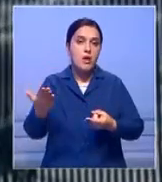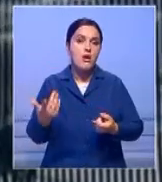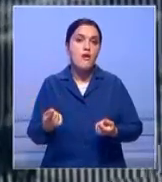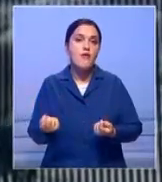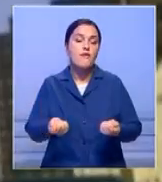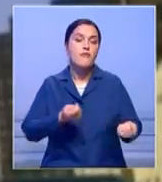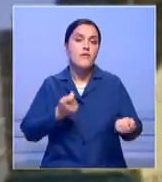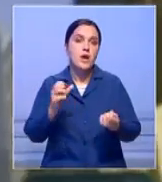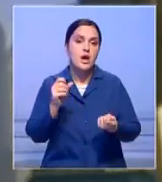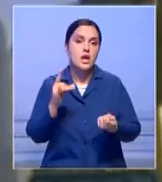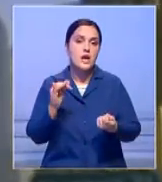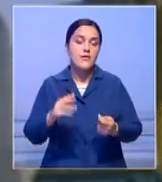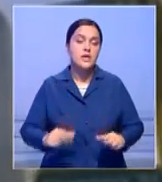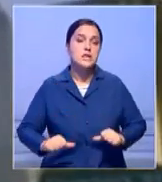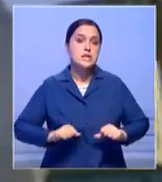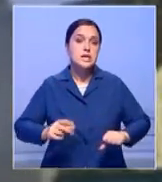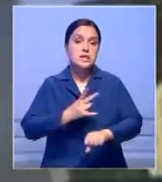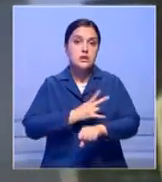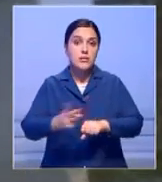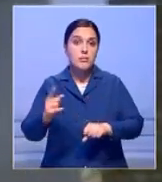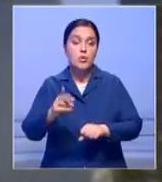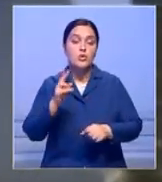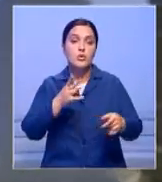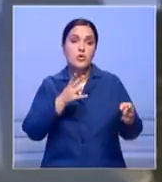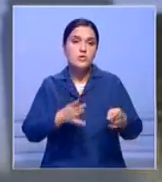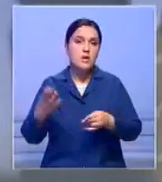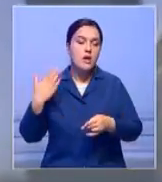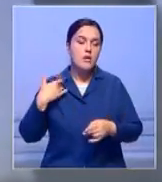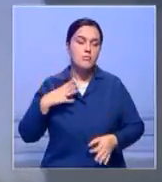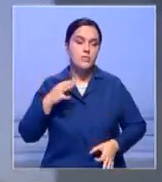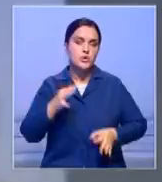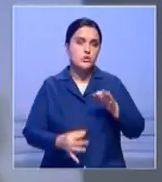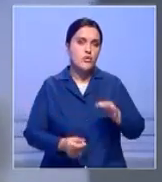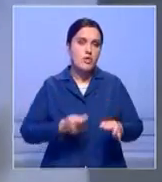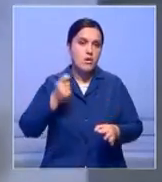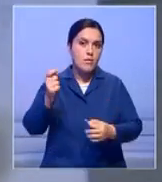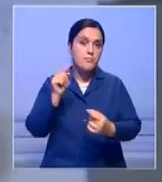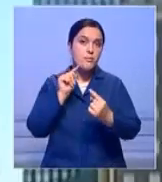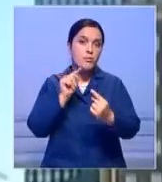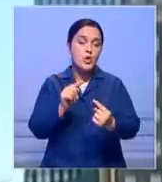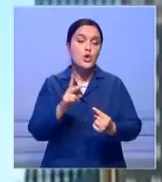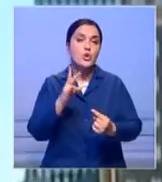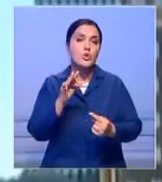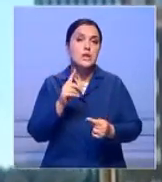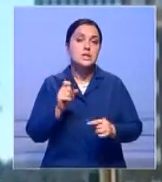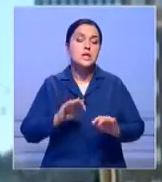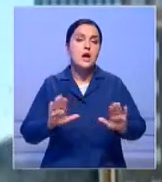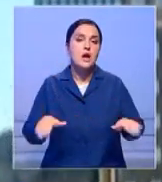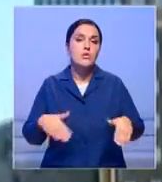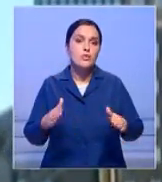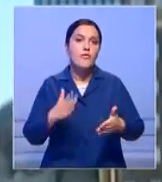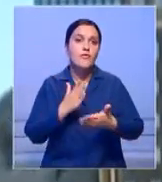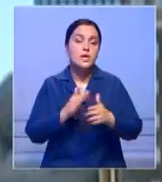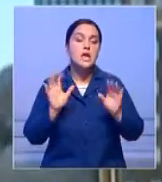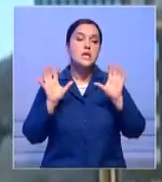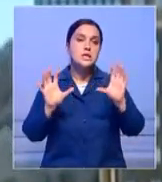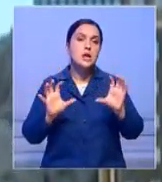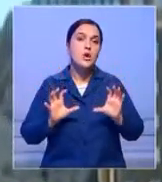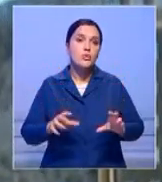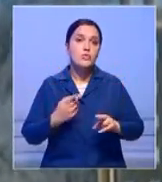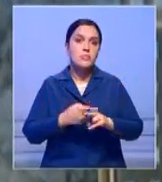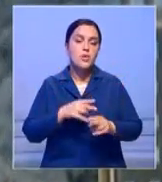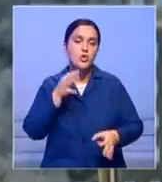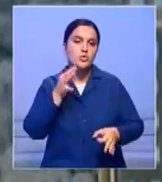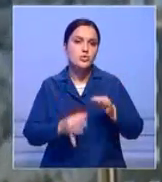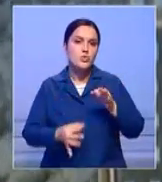с террористами. Ранее родственники жертв терактов уже подавали иск против Саудовской Аравии, однако из-за отсутствия недавно принятого закона суд этот